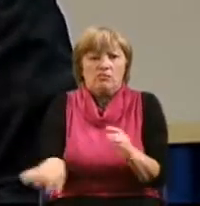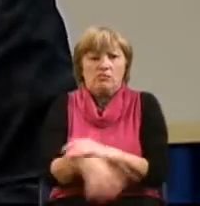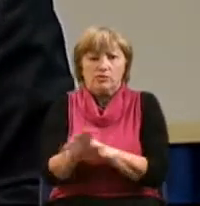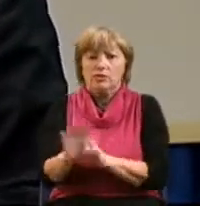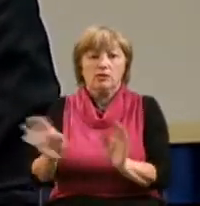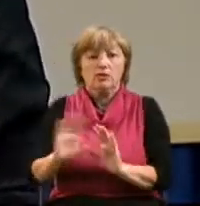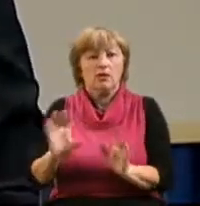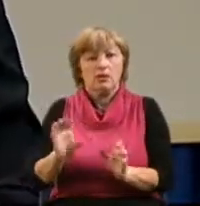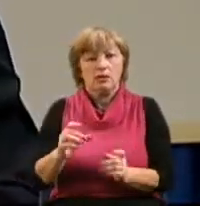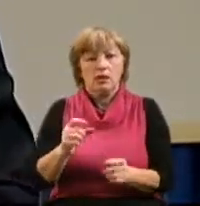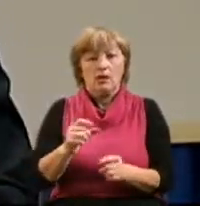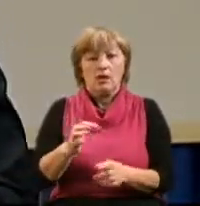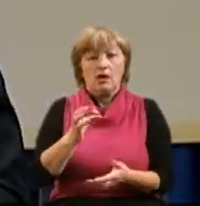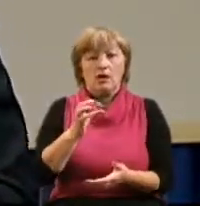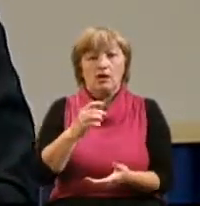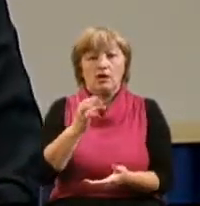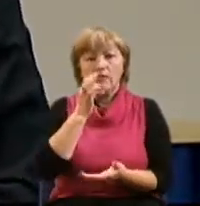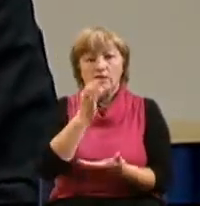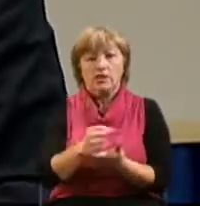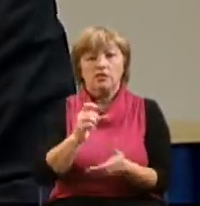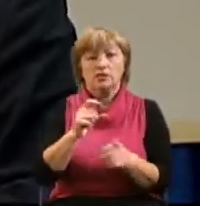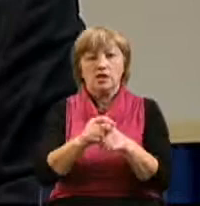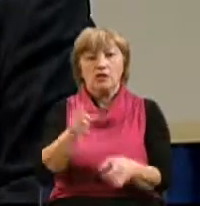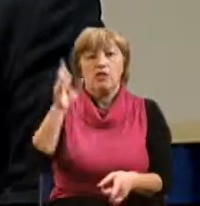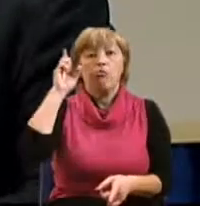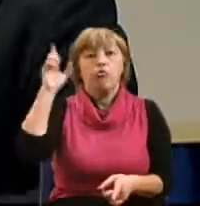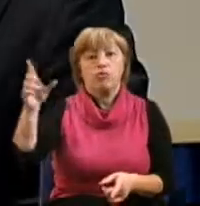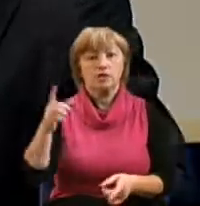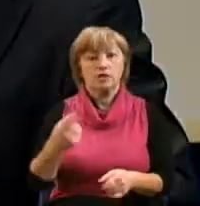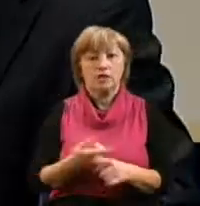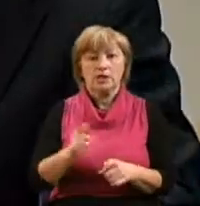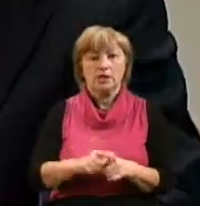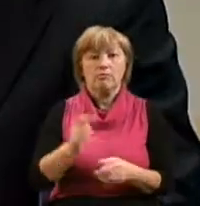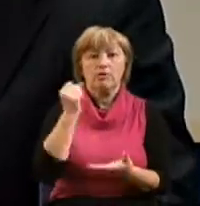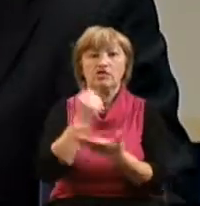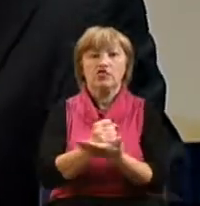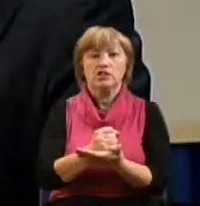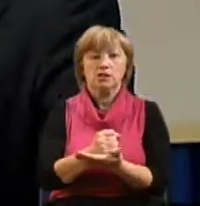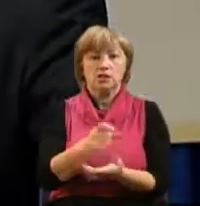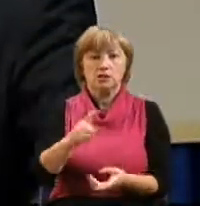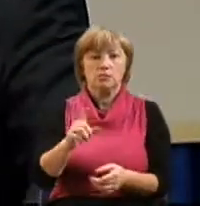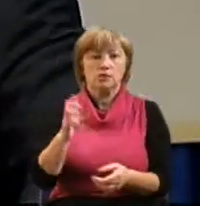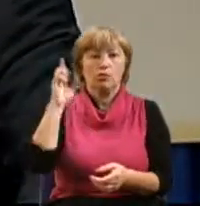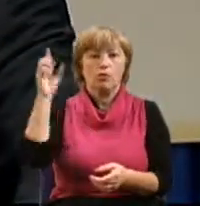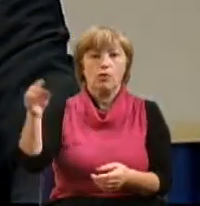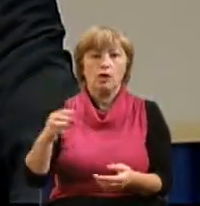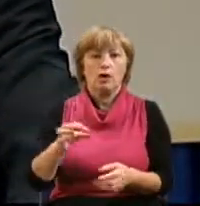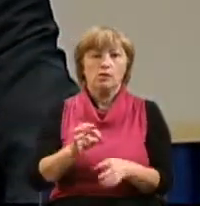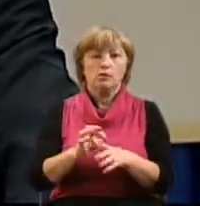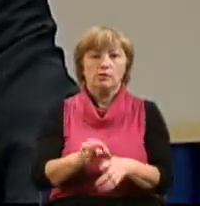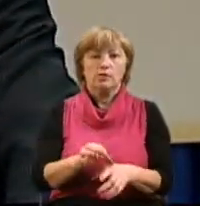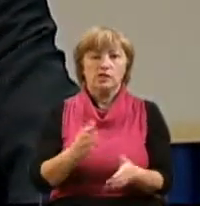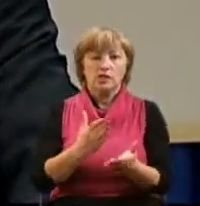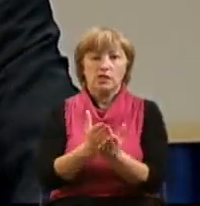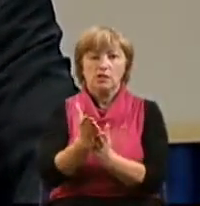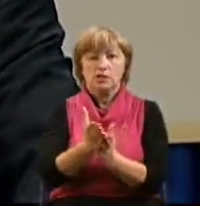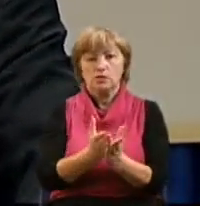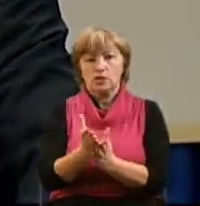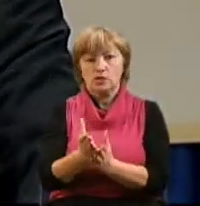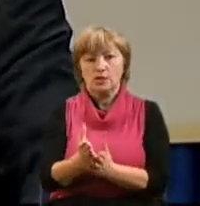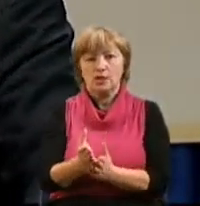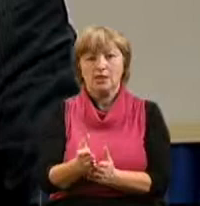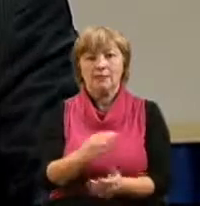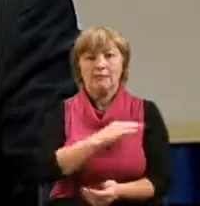но они говорят слова Божьи, и это подтверждается тем, что Бог сопровождает их служение